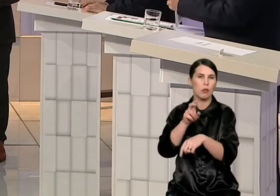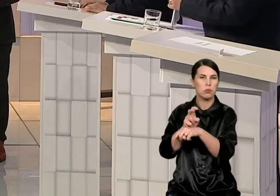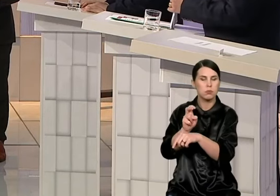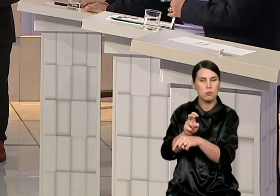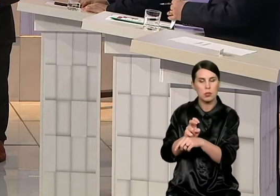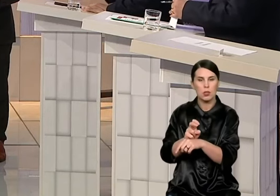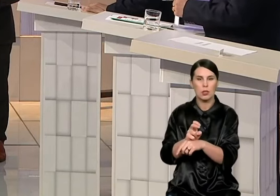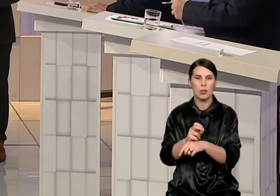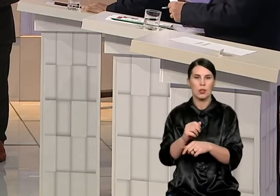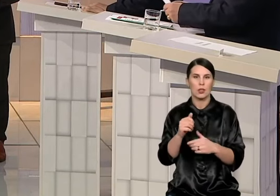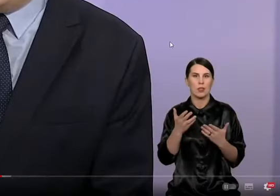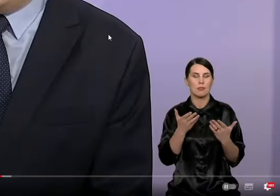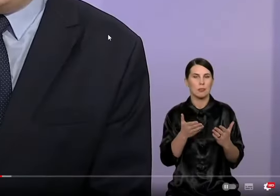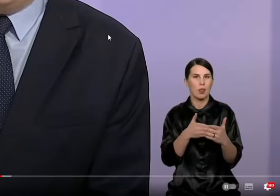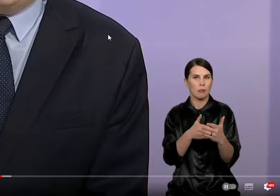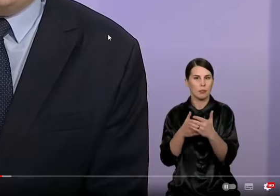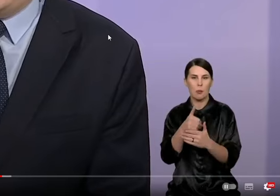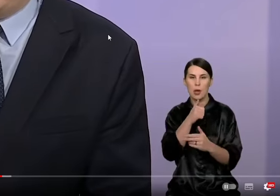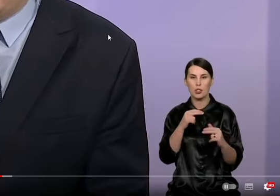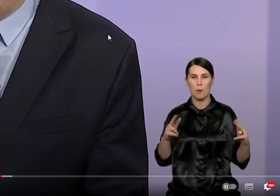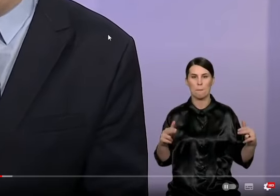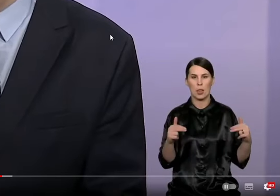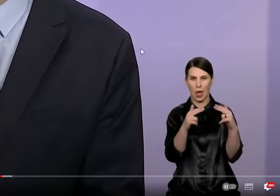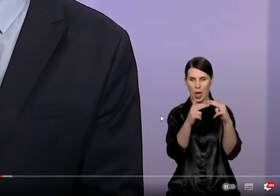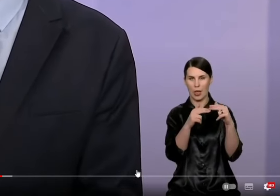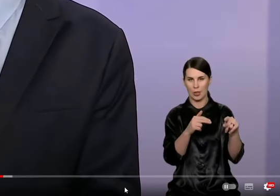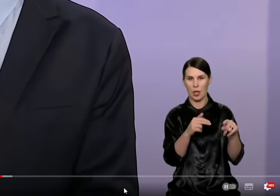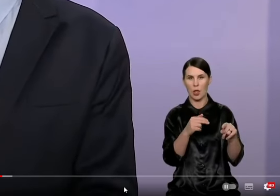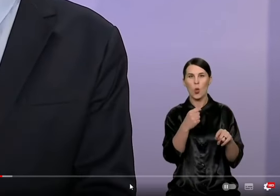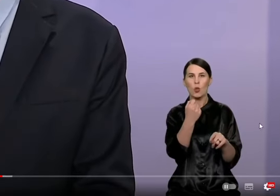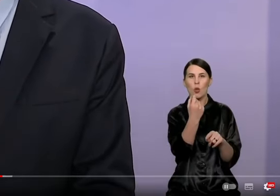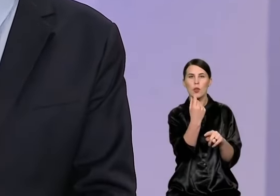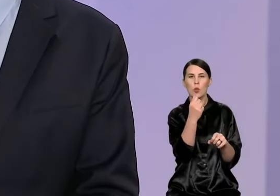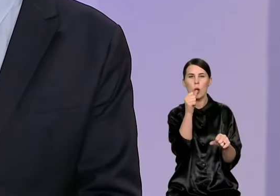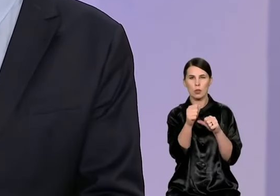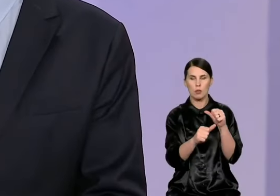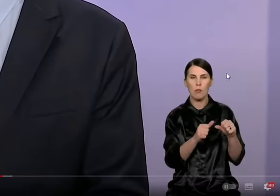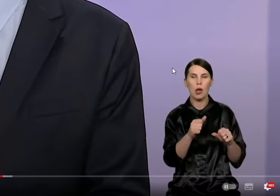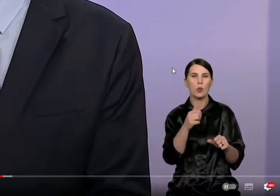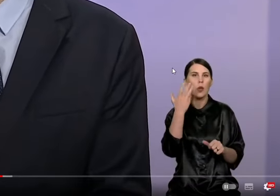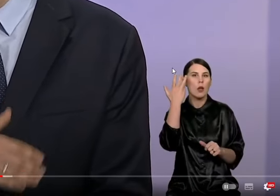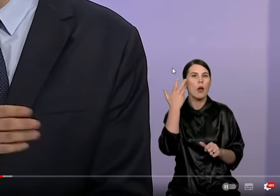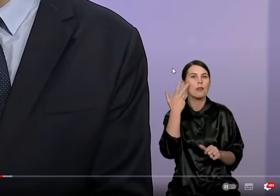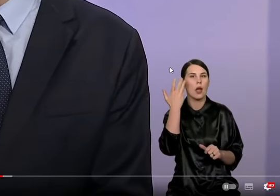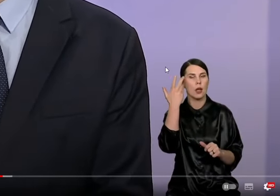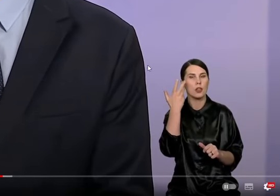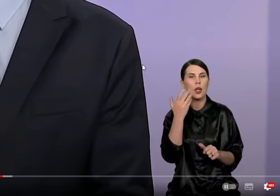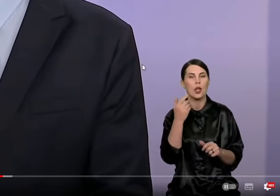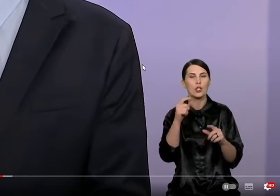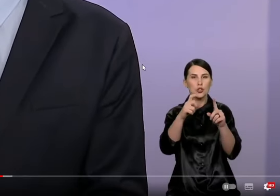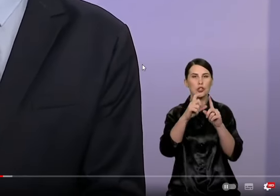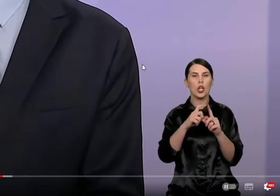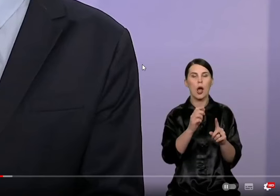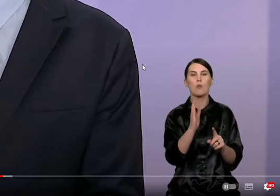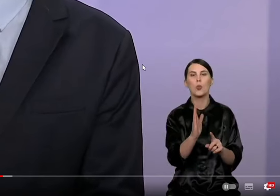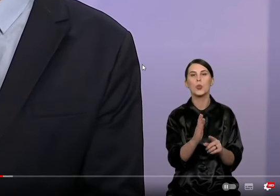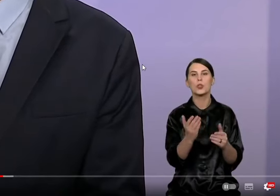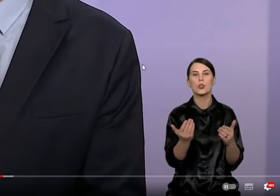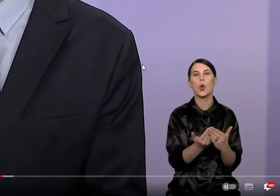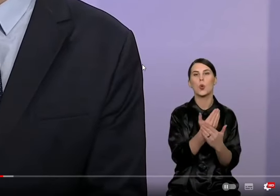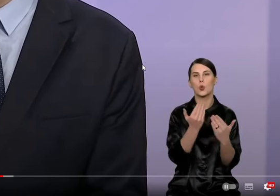statistika satytų. Pilaitėje, pavyzdžiui, nuo 11 metų yra lautiama dviejų darželių, lautiama ir įtišial nesulautiama. Ir daugybėje vietų taip yra.